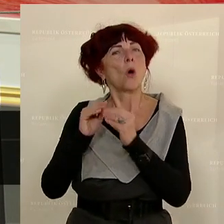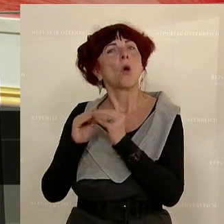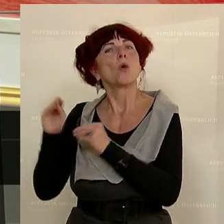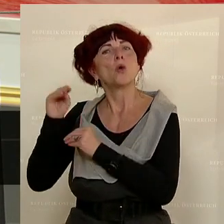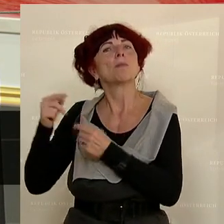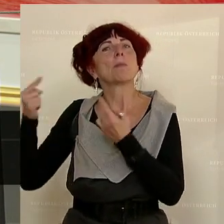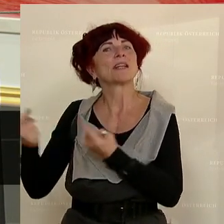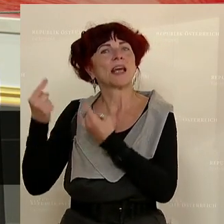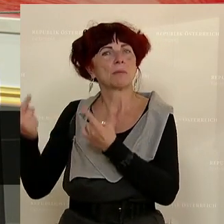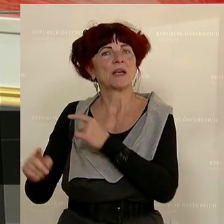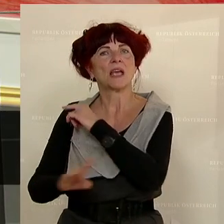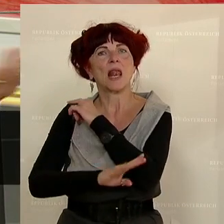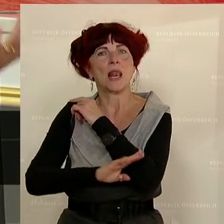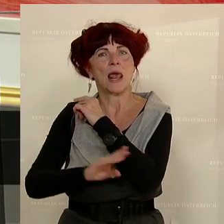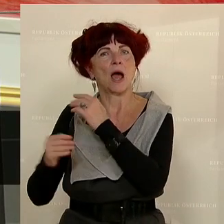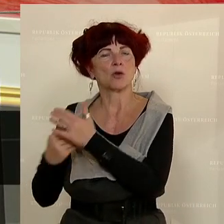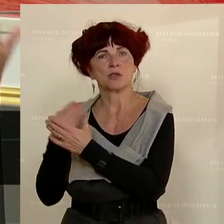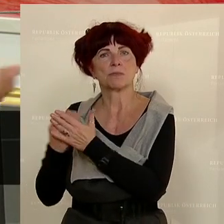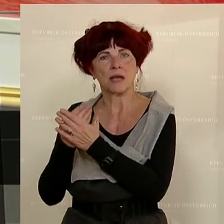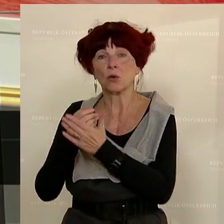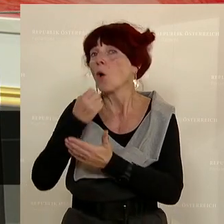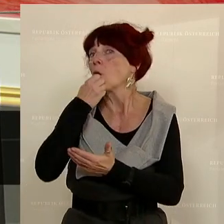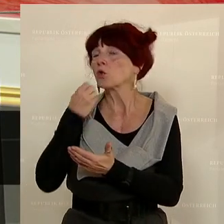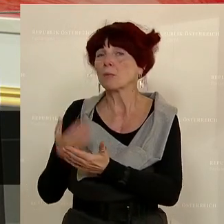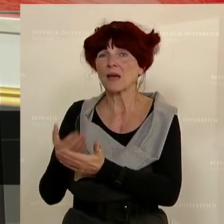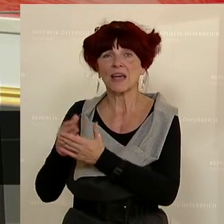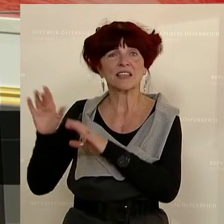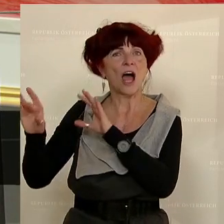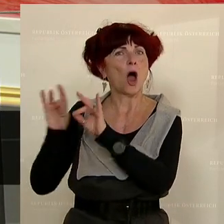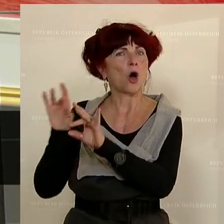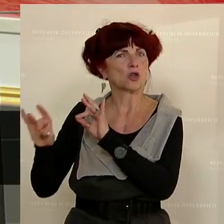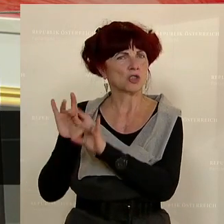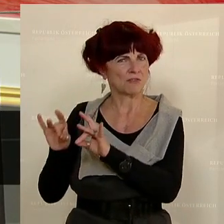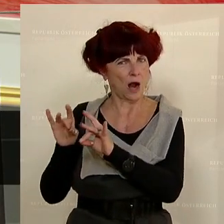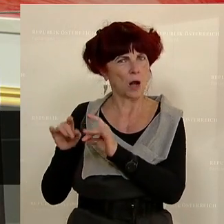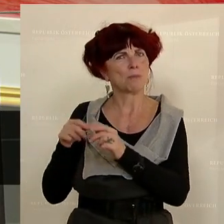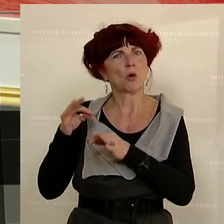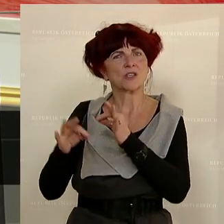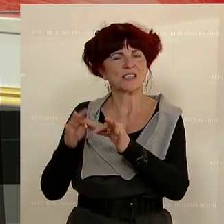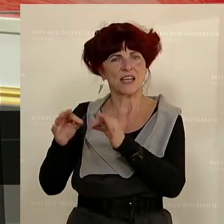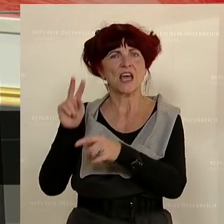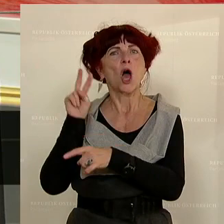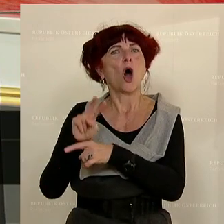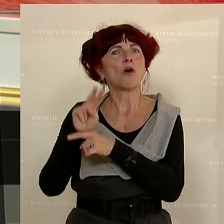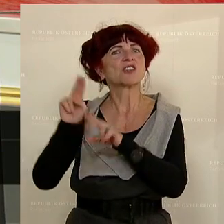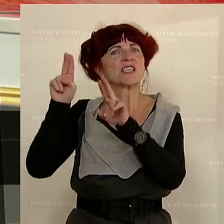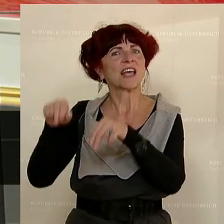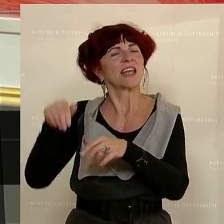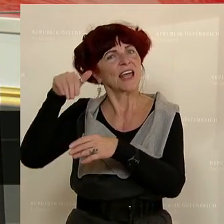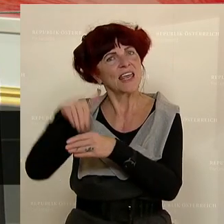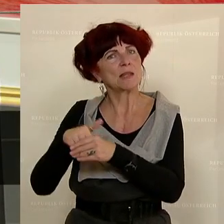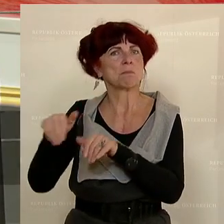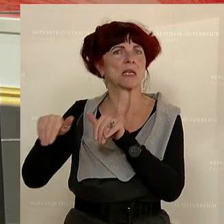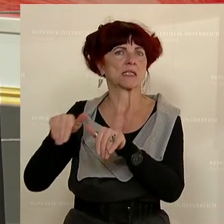Lehrausbildung und der Bericht über den Auswahlprozess von Aufsichtsräten in einzelnen Ministerien.